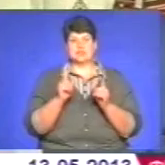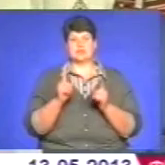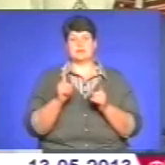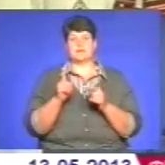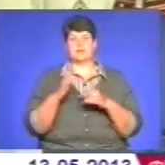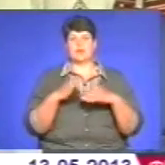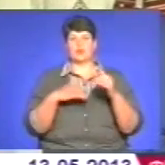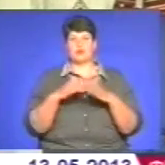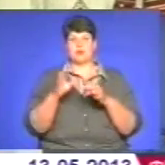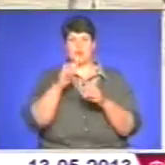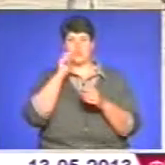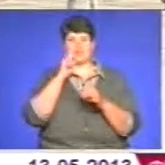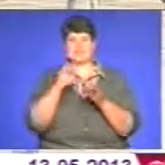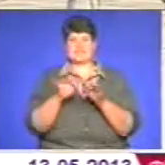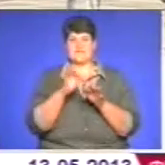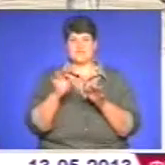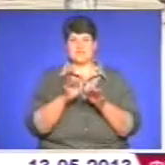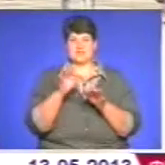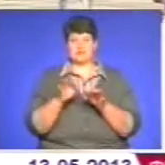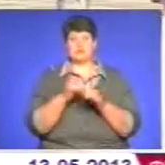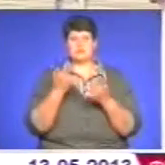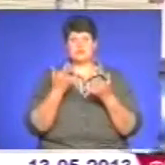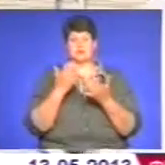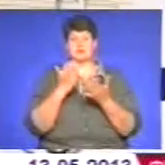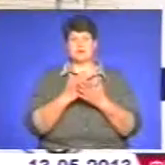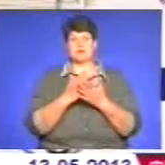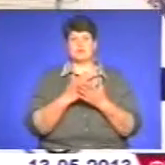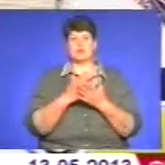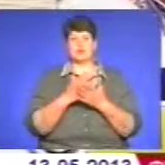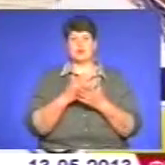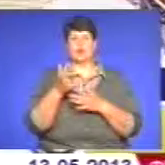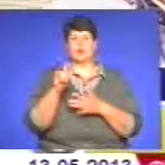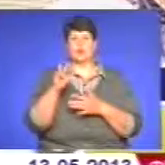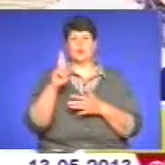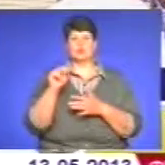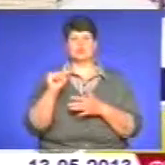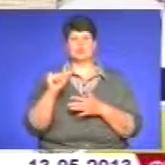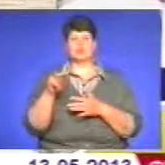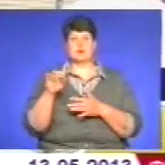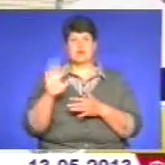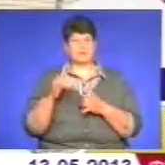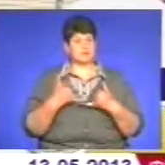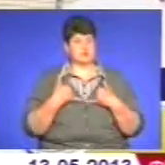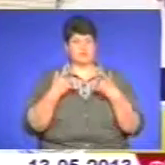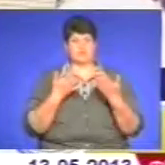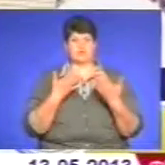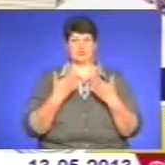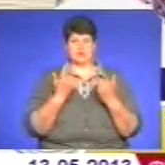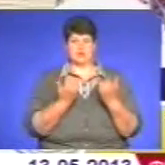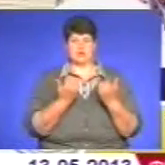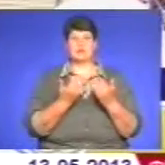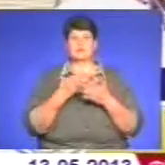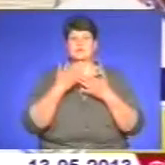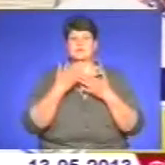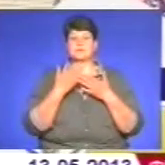українська вишивка. Ми сьогодні не бачимо китайського черпотребу, тут нема гуцулів, я хоч до них з повагою ставлюся. Тут